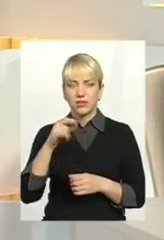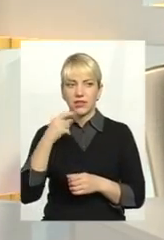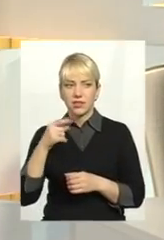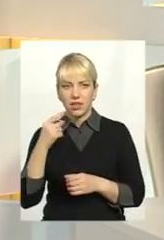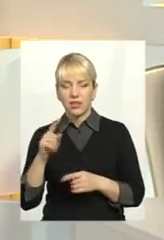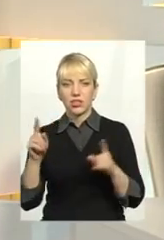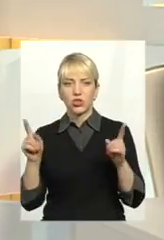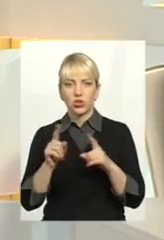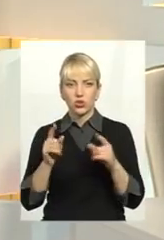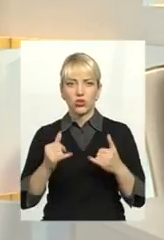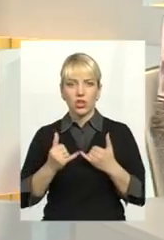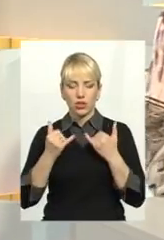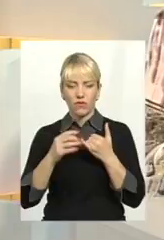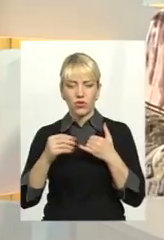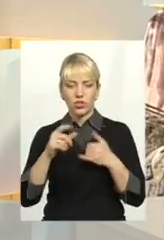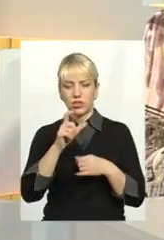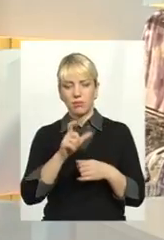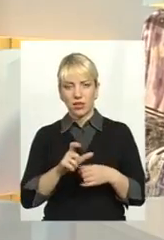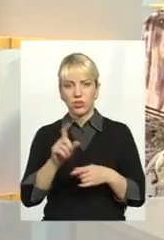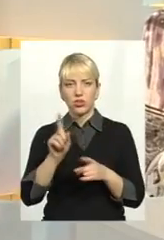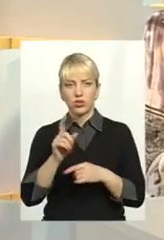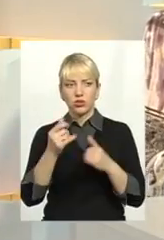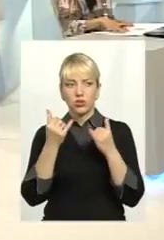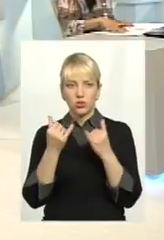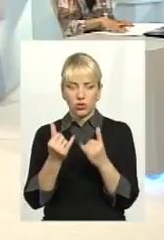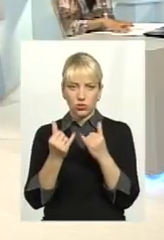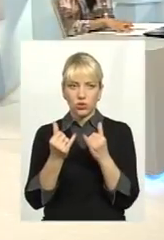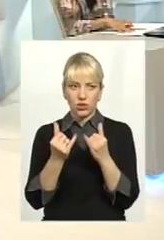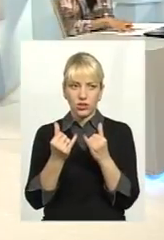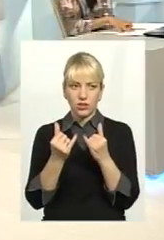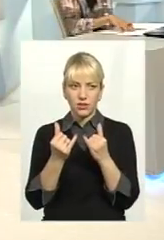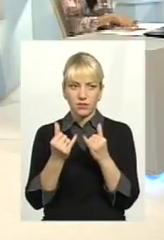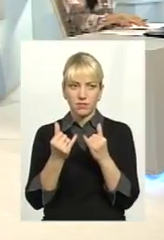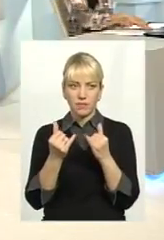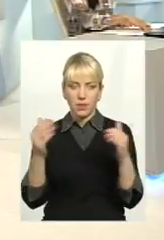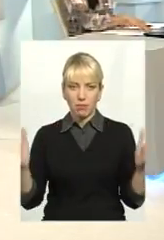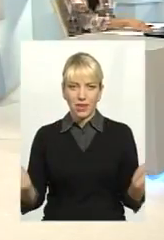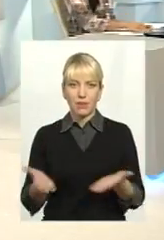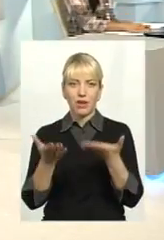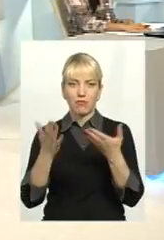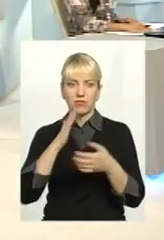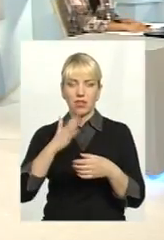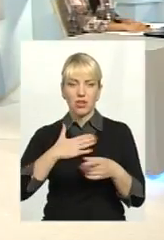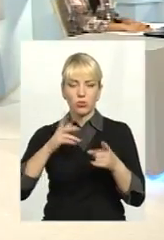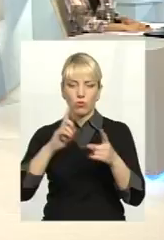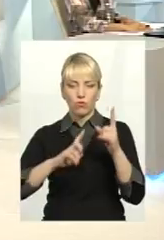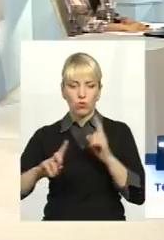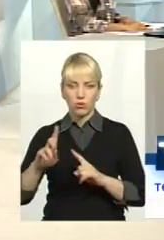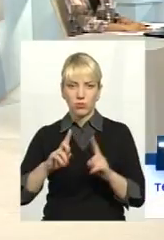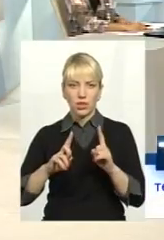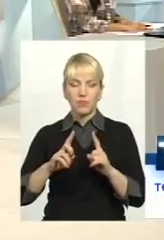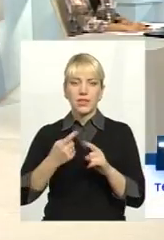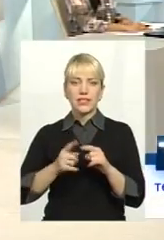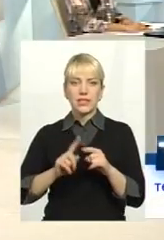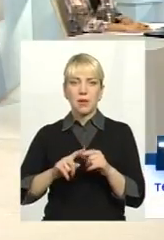шановна землячка, що сьогодні піднімалося на нашому форумі це